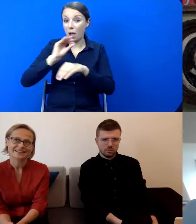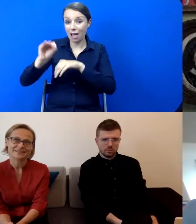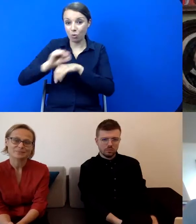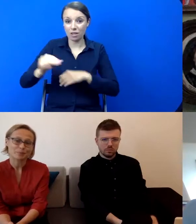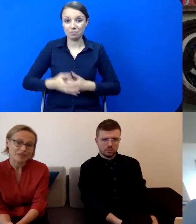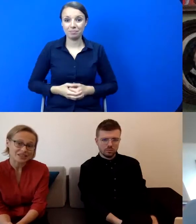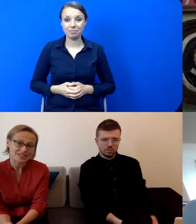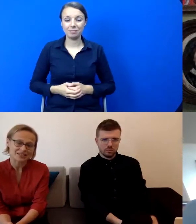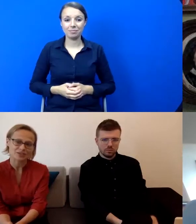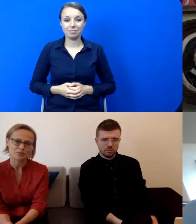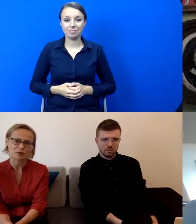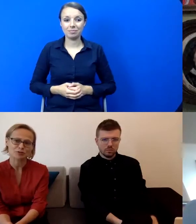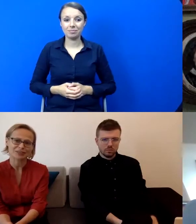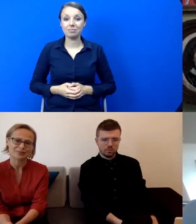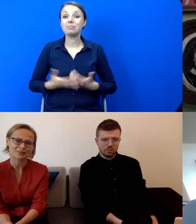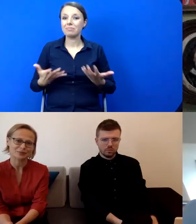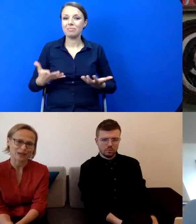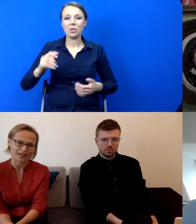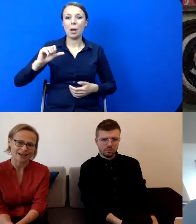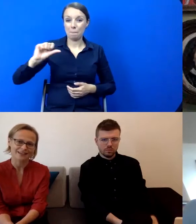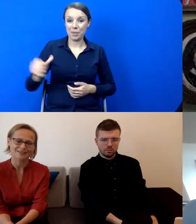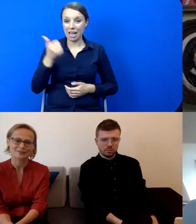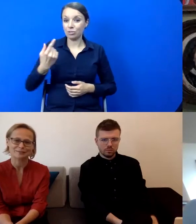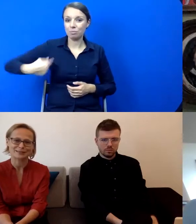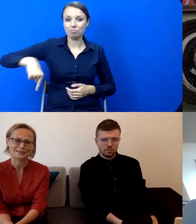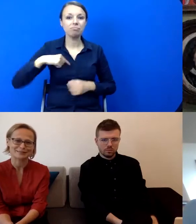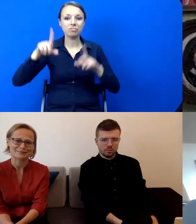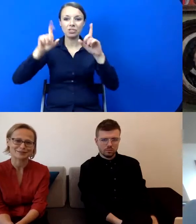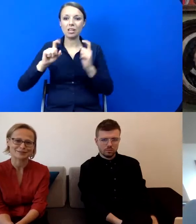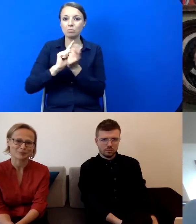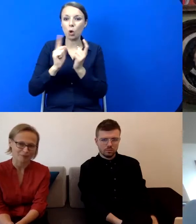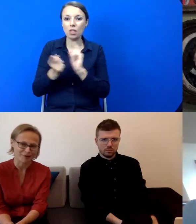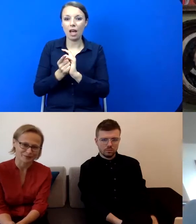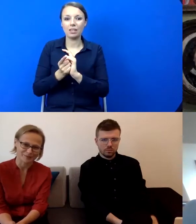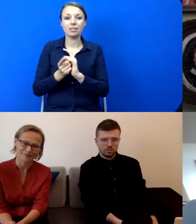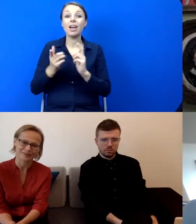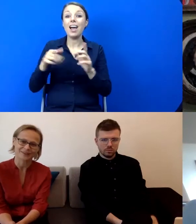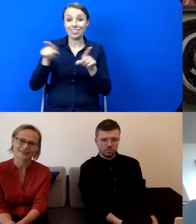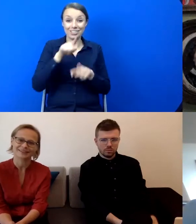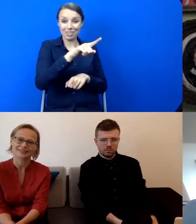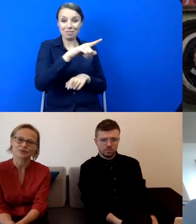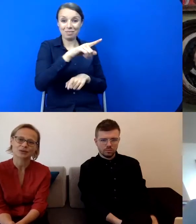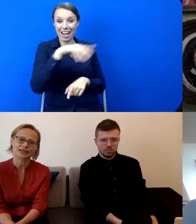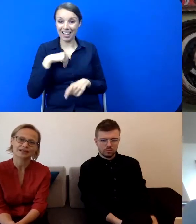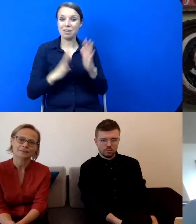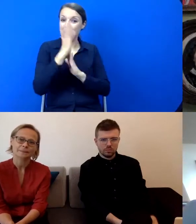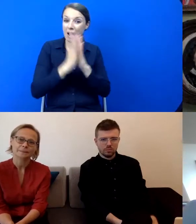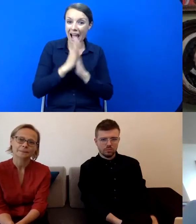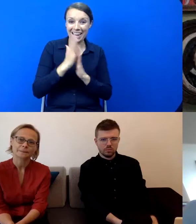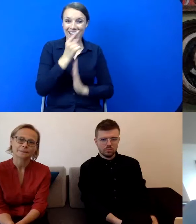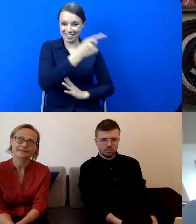Po pierwsze, zaczęliśmy od takiego spotkania, zresztą między innymi z Tobą, Marku, i szukania